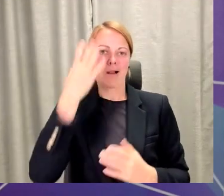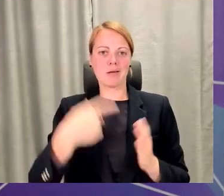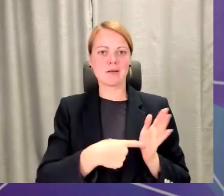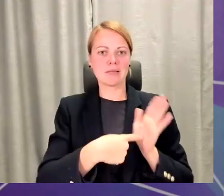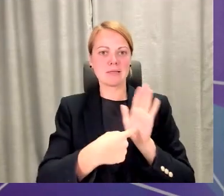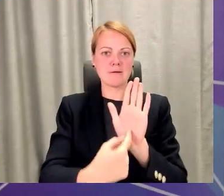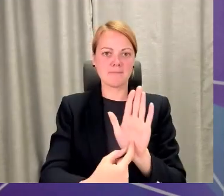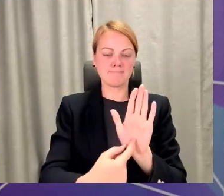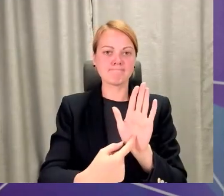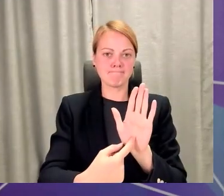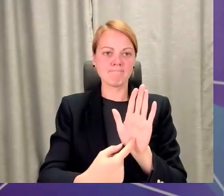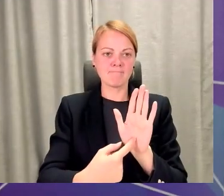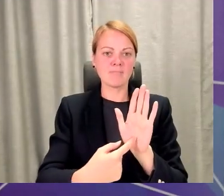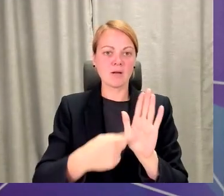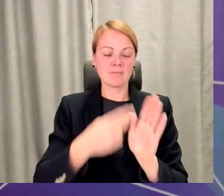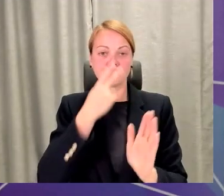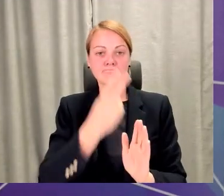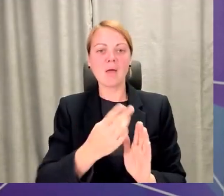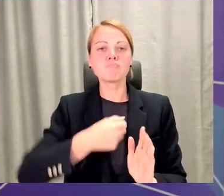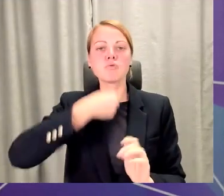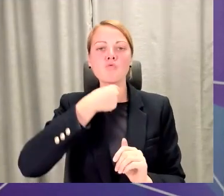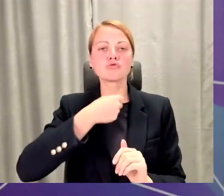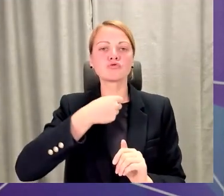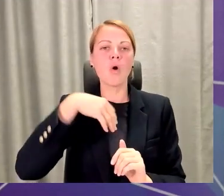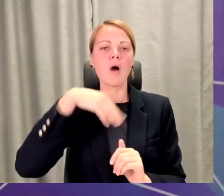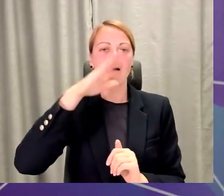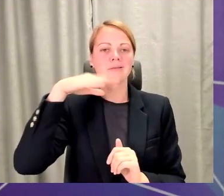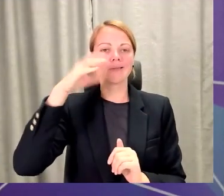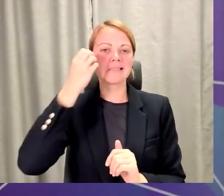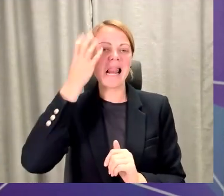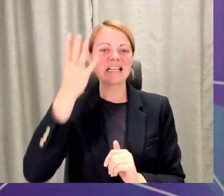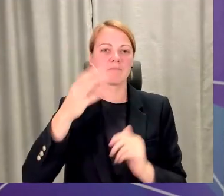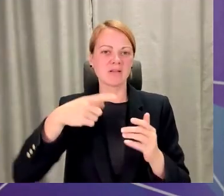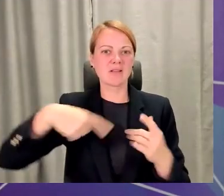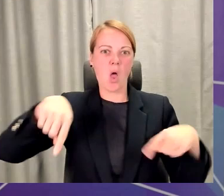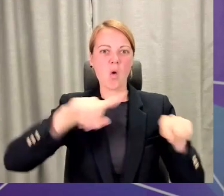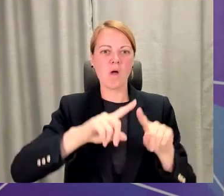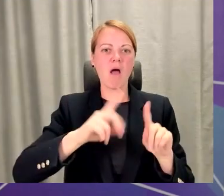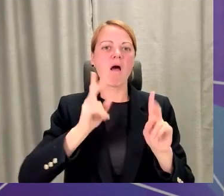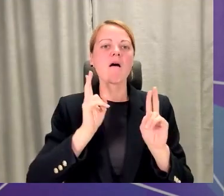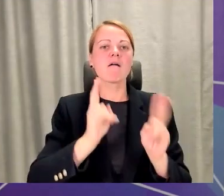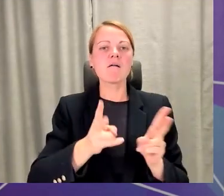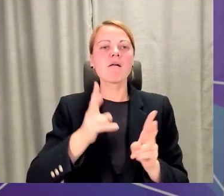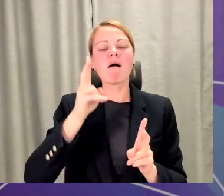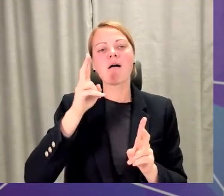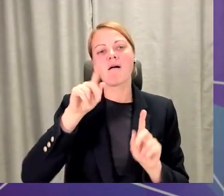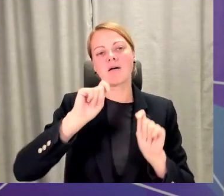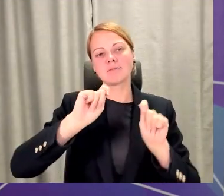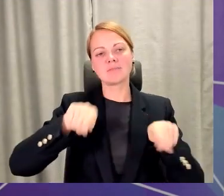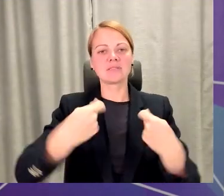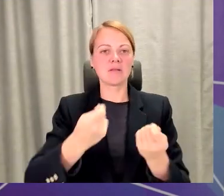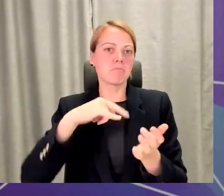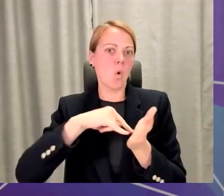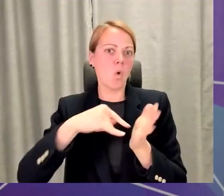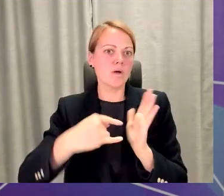izglītības lauciņā un meklējam jūs spējas. Kādas reizēm sniedz arī dažādi projekti un reizēm pieaugušos